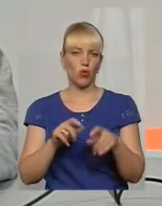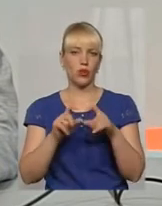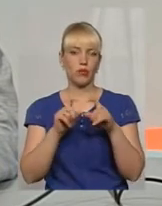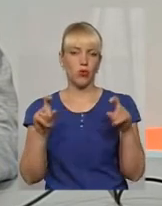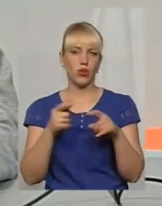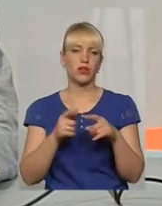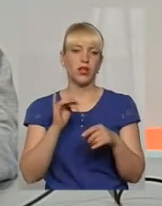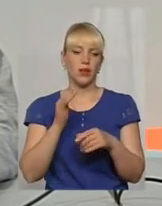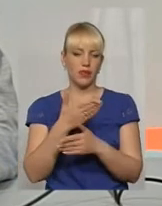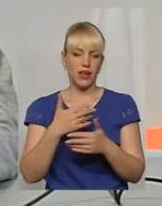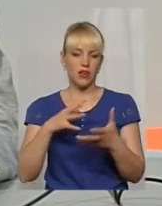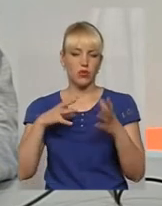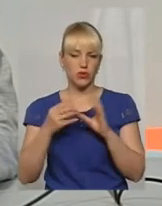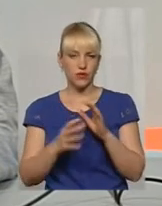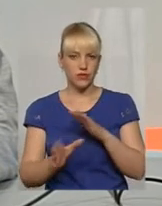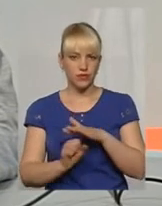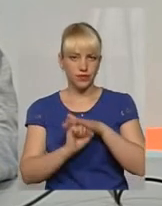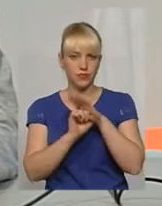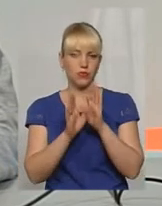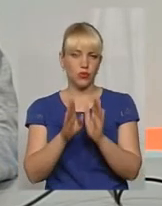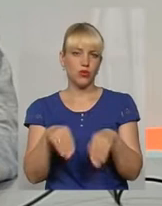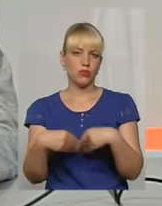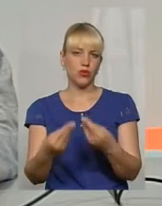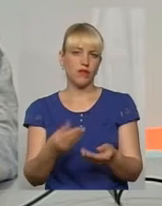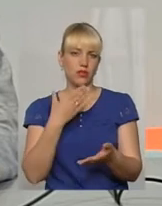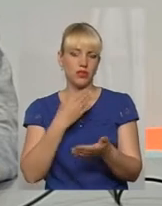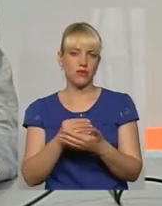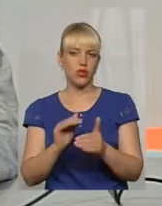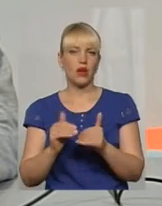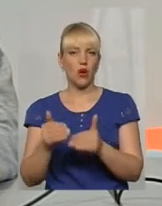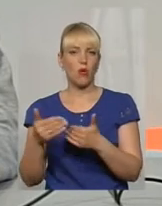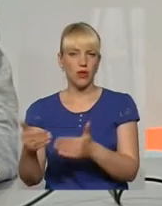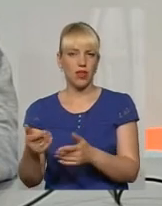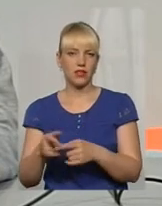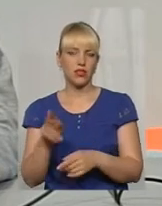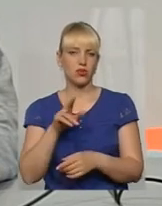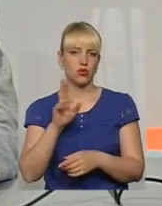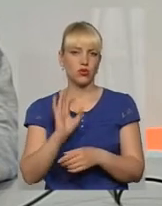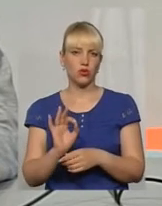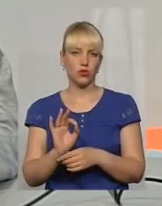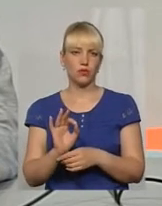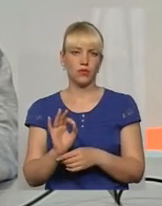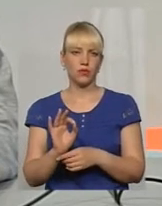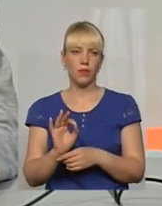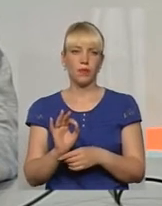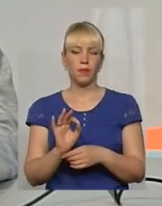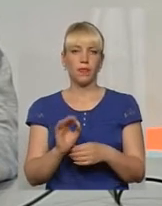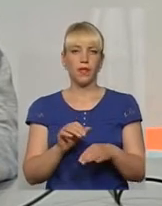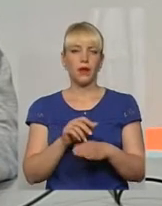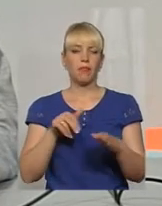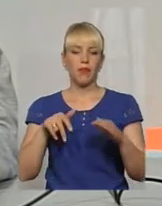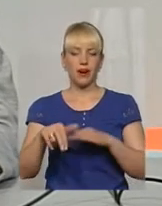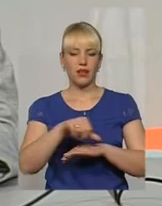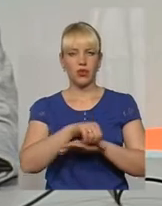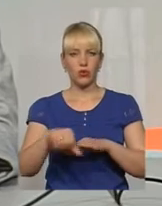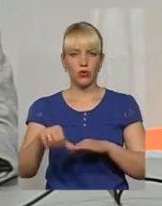заключень ми будемо давати свої рекомендації щодо перетину кордону саме